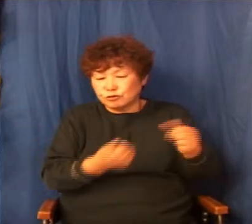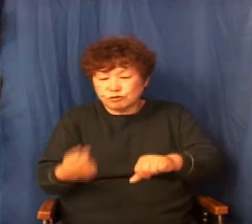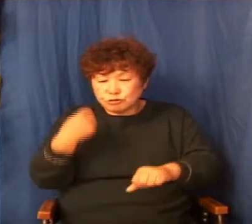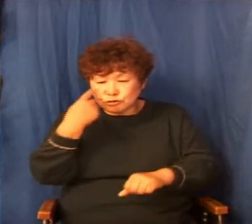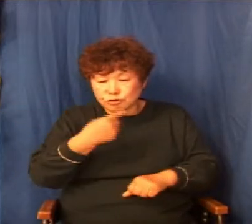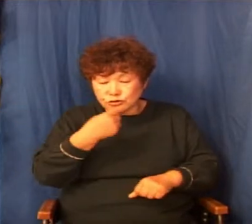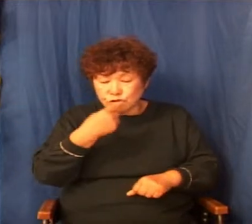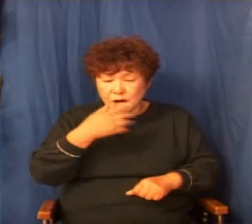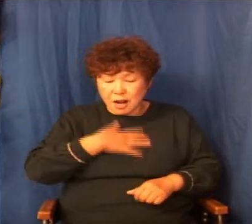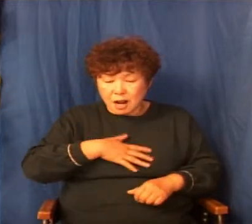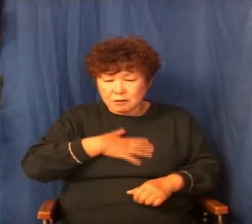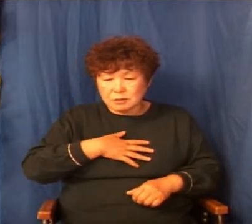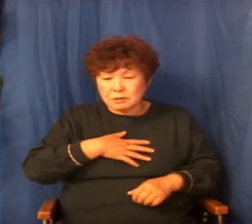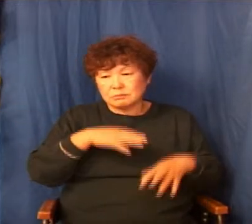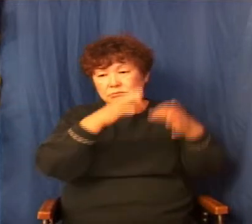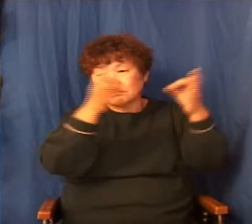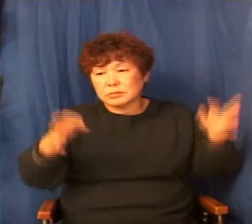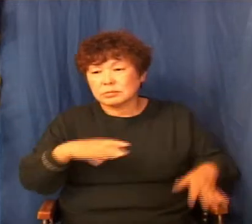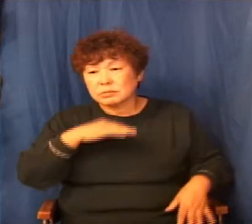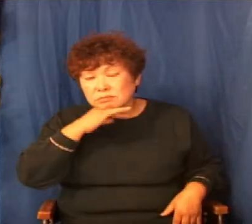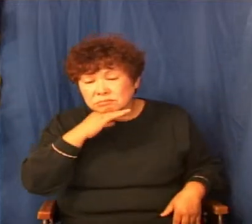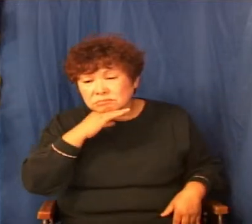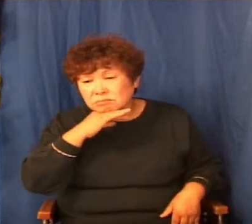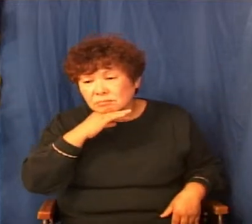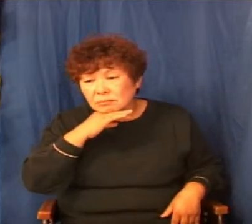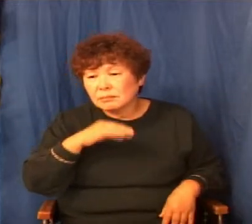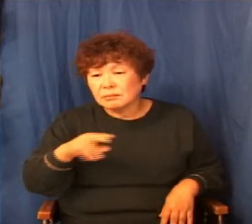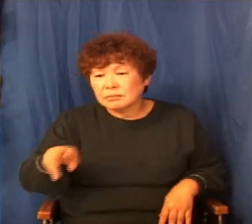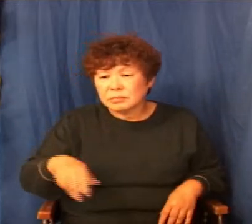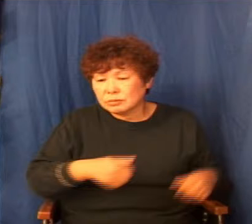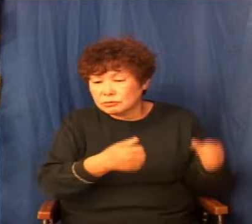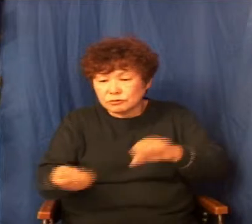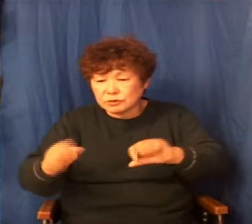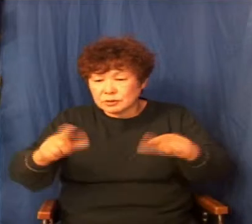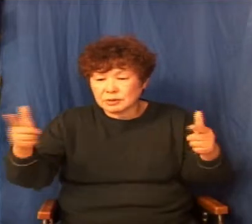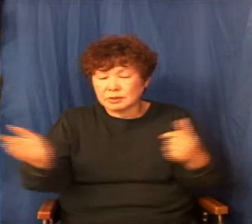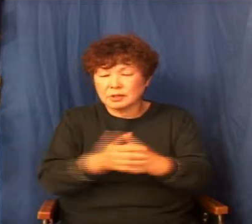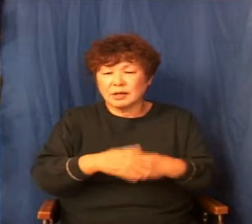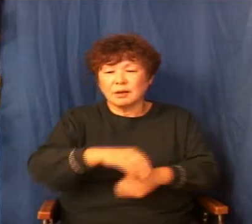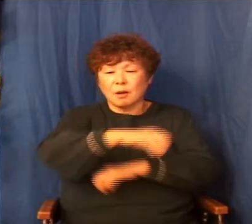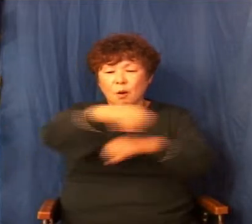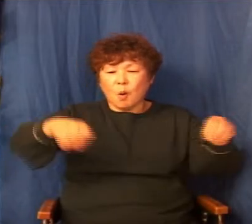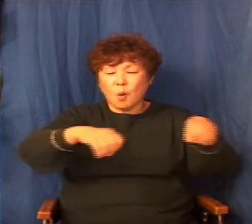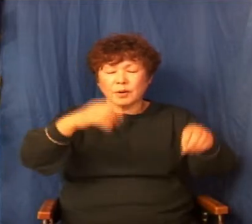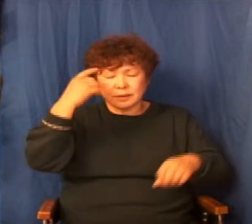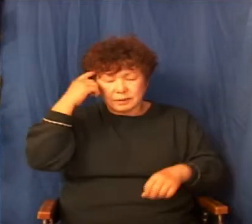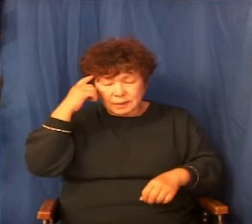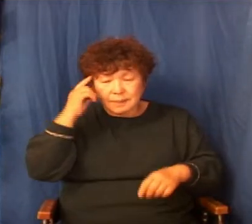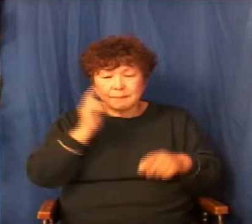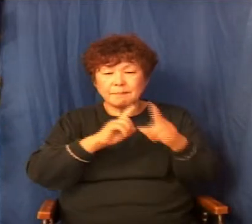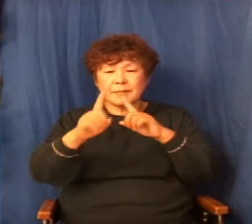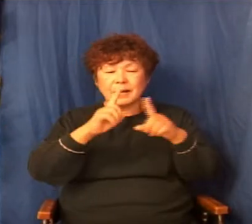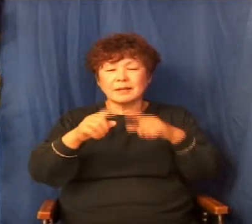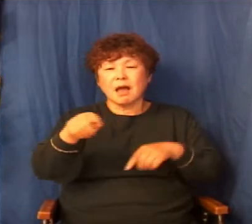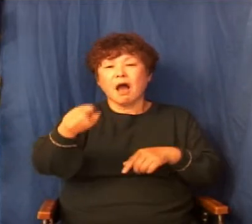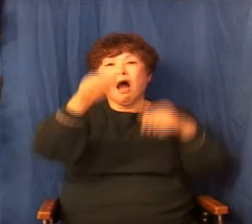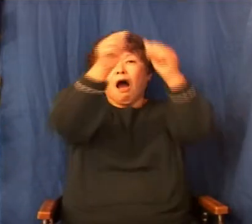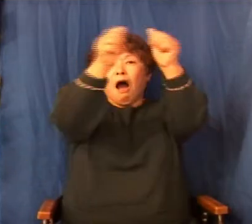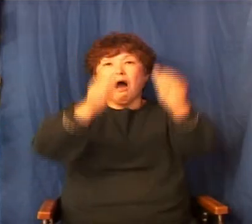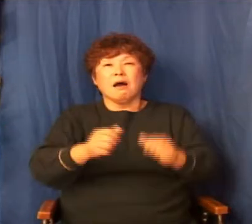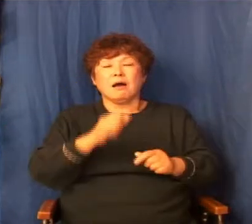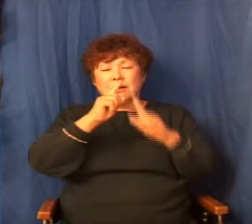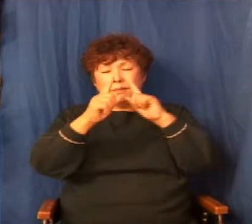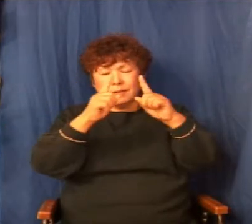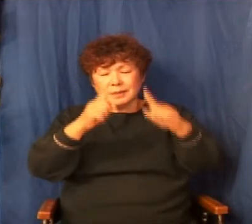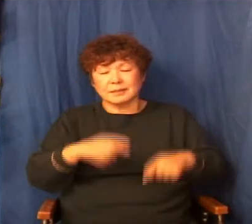오래 기다려도 그에게 아무 이상이 없음을 보고 돌이켜 생각하여 말하되 그를 신이라 하더라